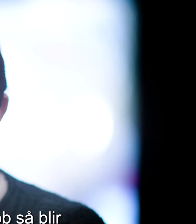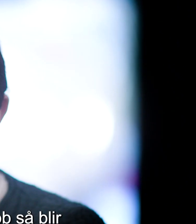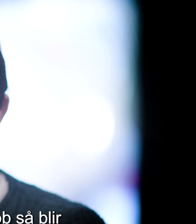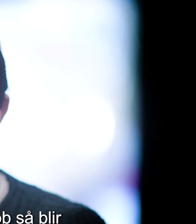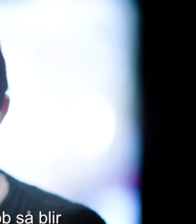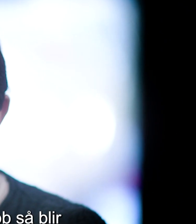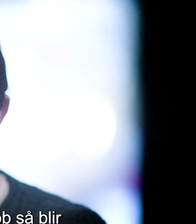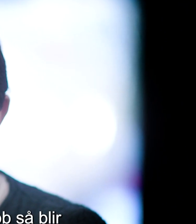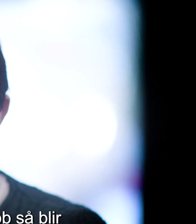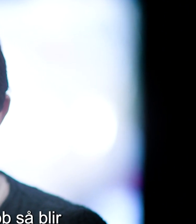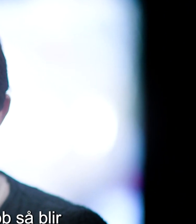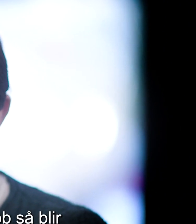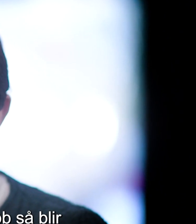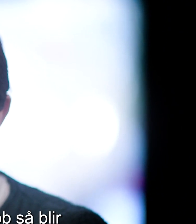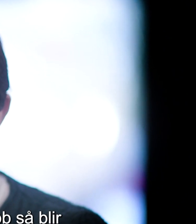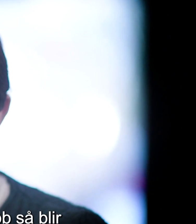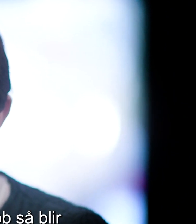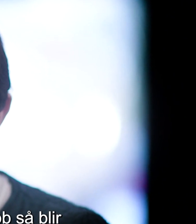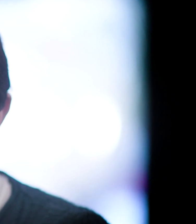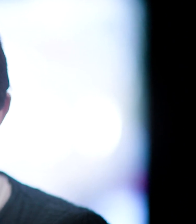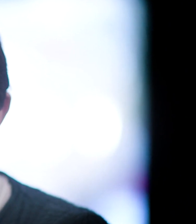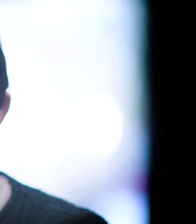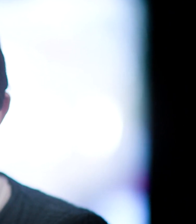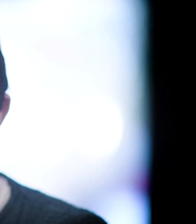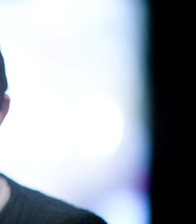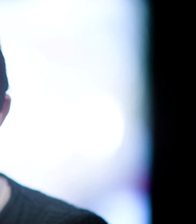Når jeg kommer på jobb, så blir jeg så glad inni meg.